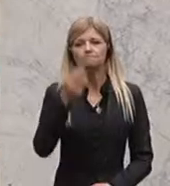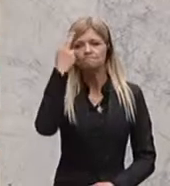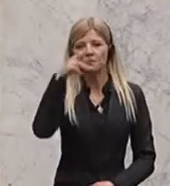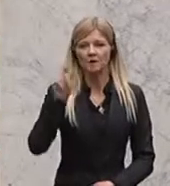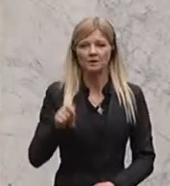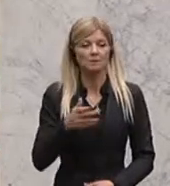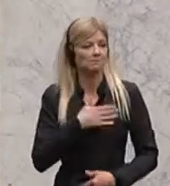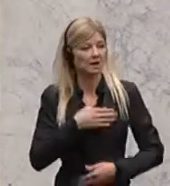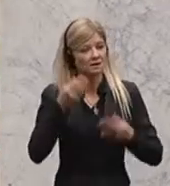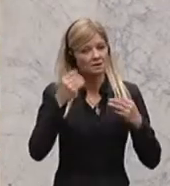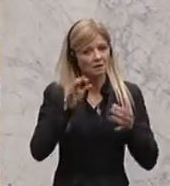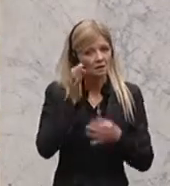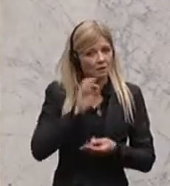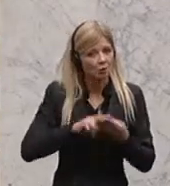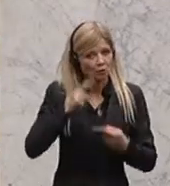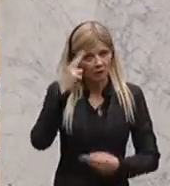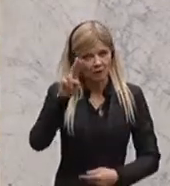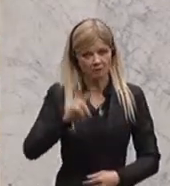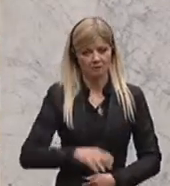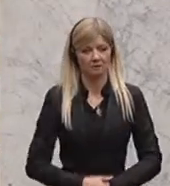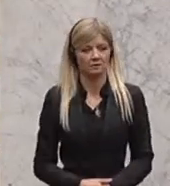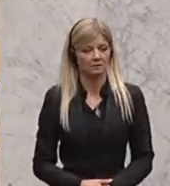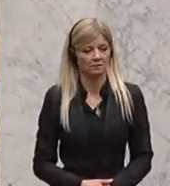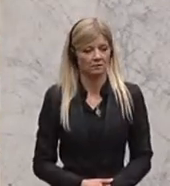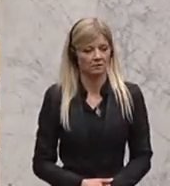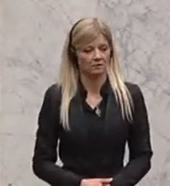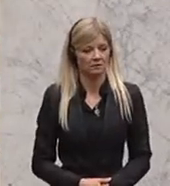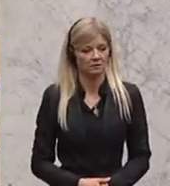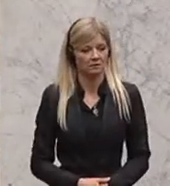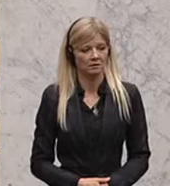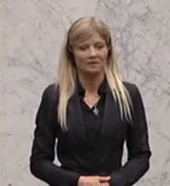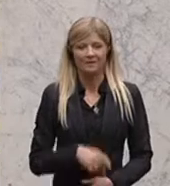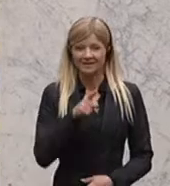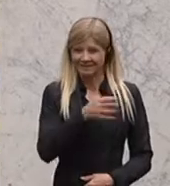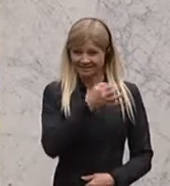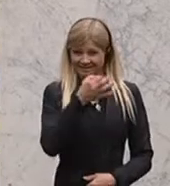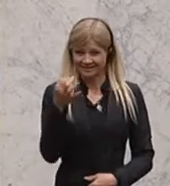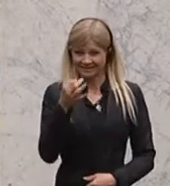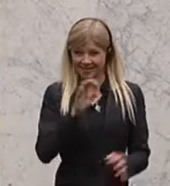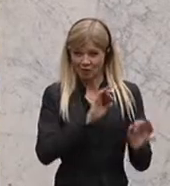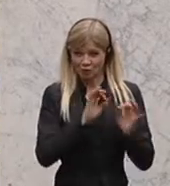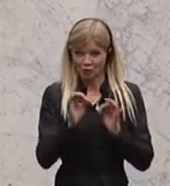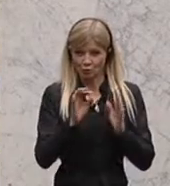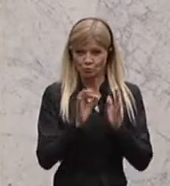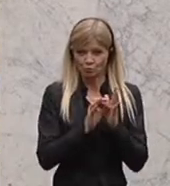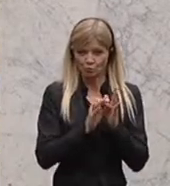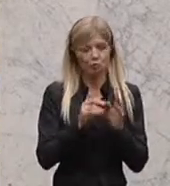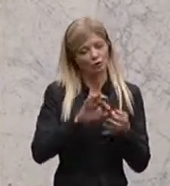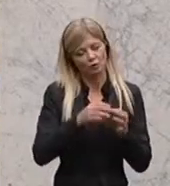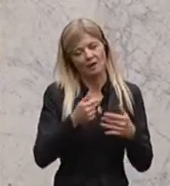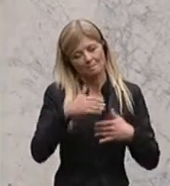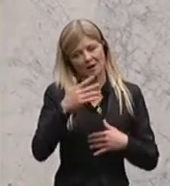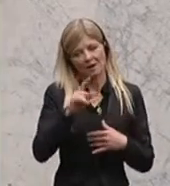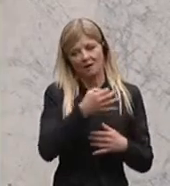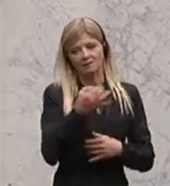Vizekanzler und Wissenschaftsminister Reinhold Mitterlehner, ÖVP, hat das Wort. den Tagesordnungspunkt oder mehrere zusammengefasste Tagesordnungspunkte